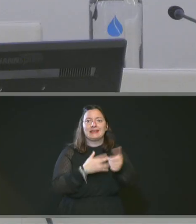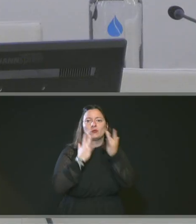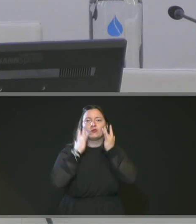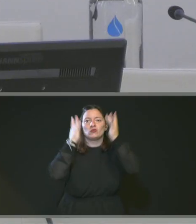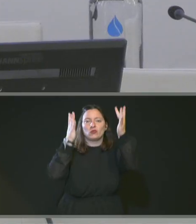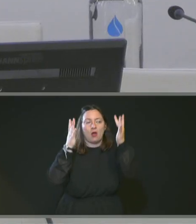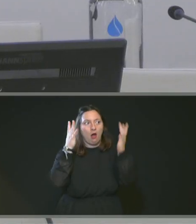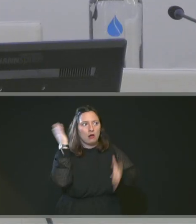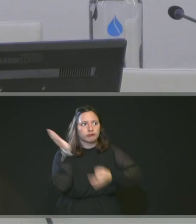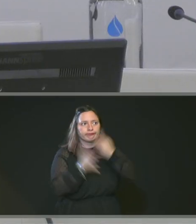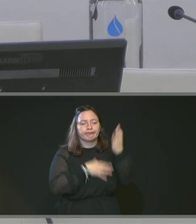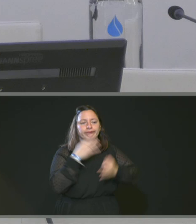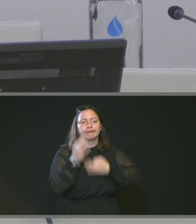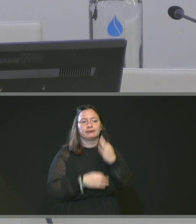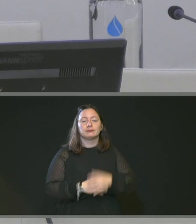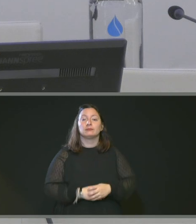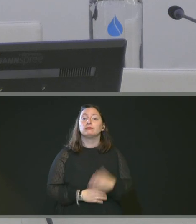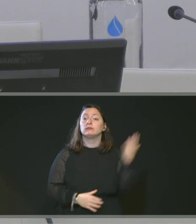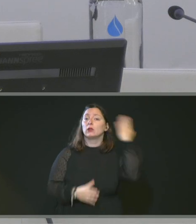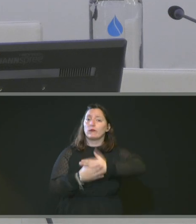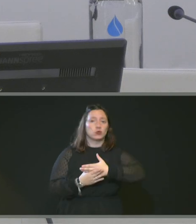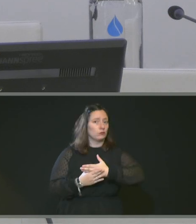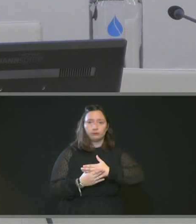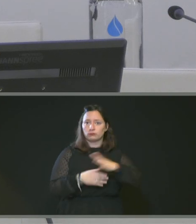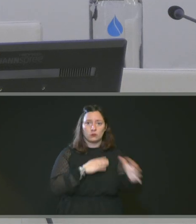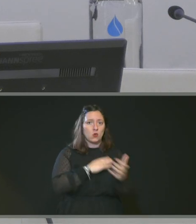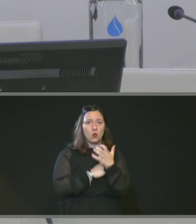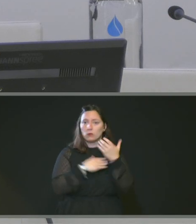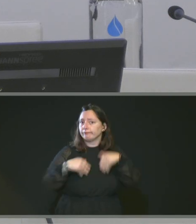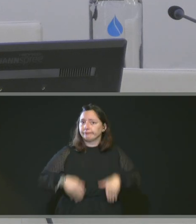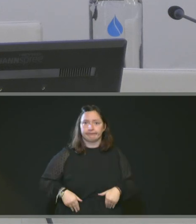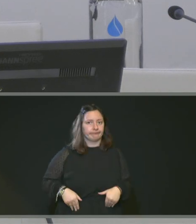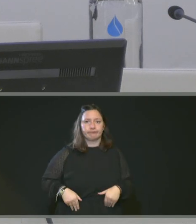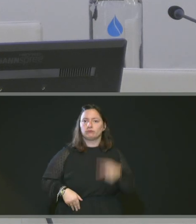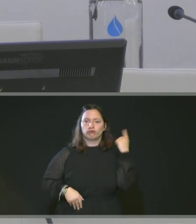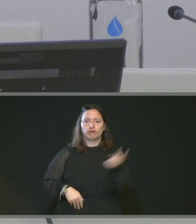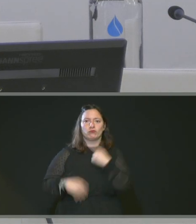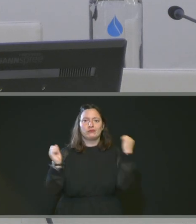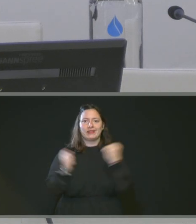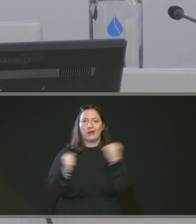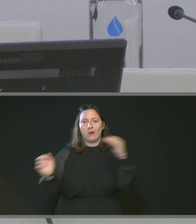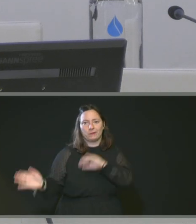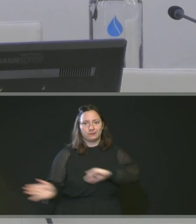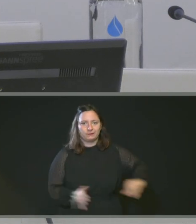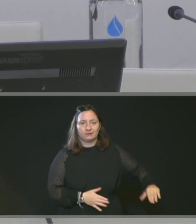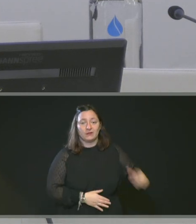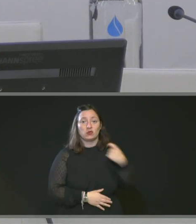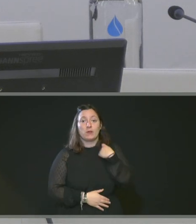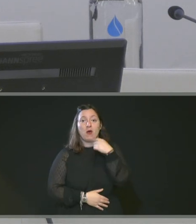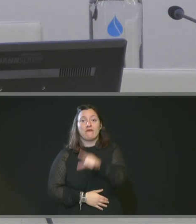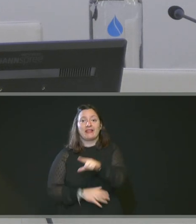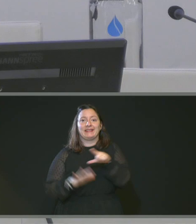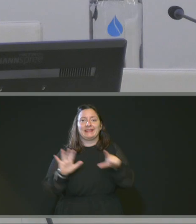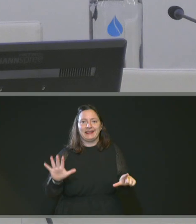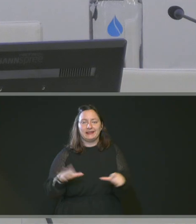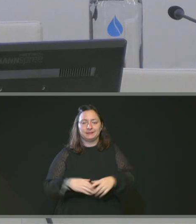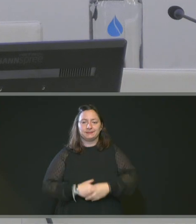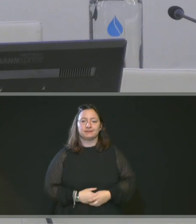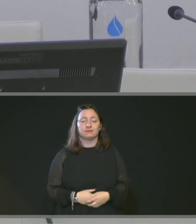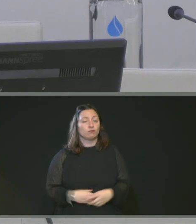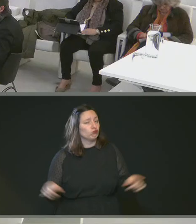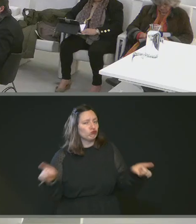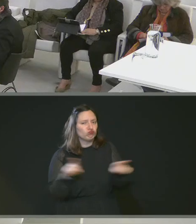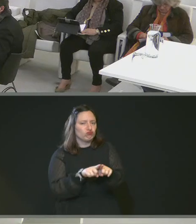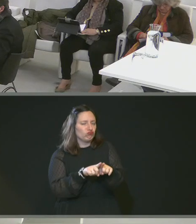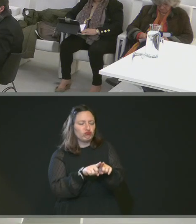Est-ce qu des interventions là-dessus ? Non, pas de votes contre, pas d'abstention, donc unanimité. On passe à la numéro 27. Dans le même